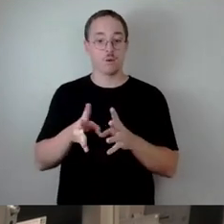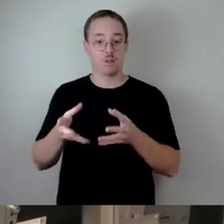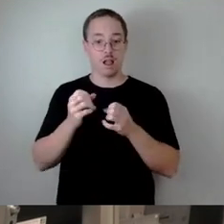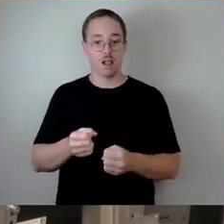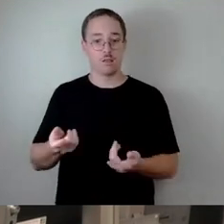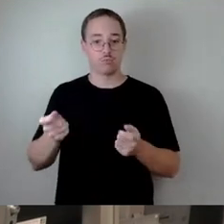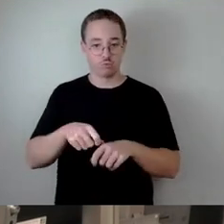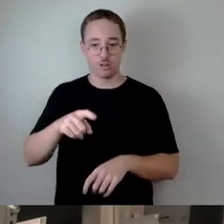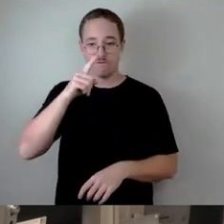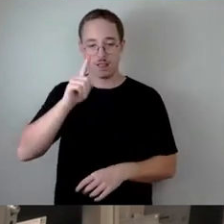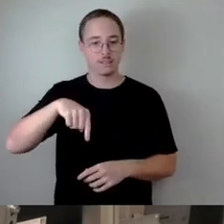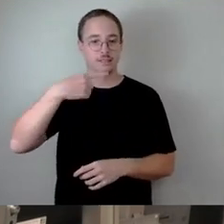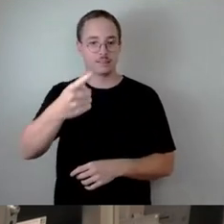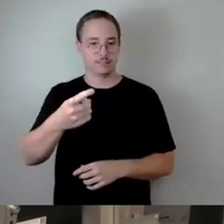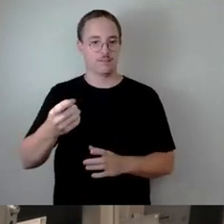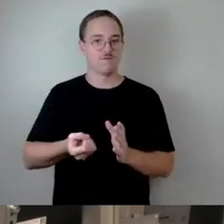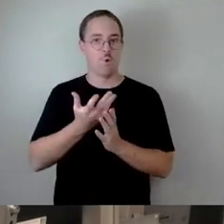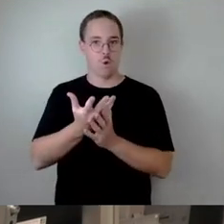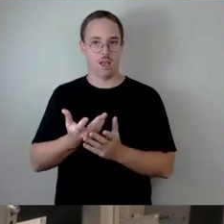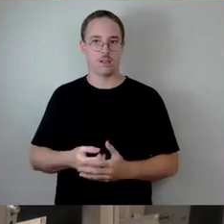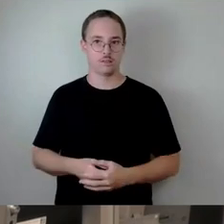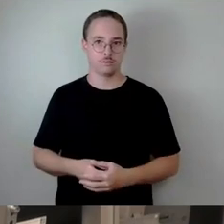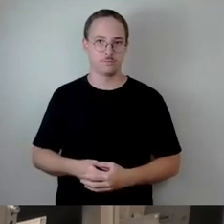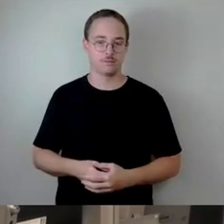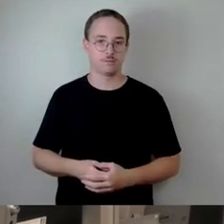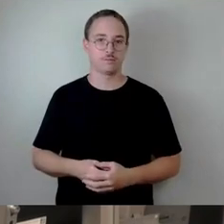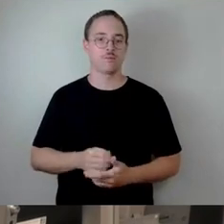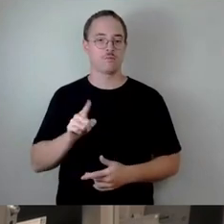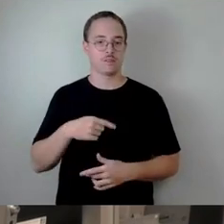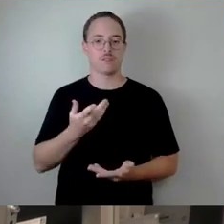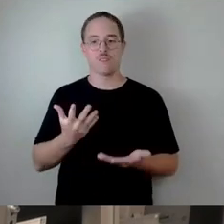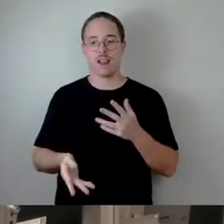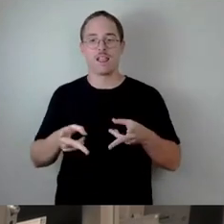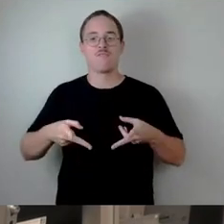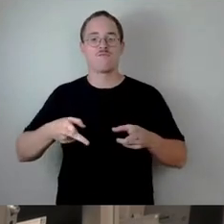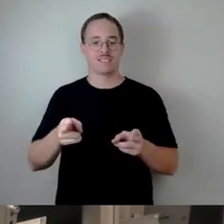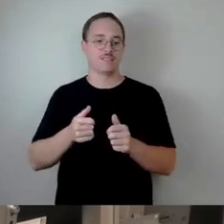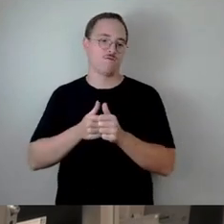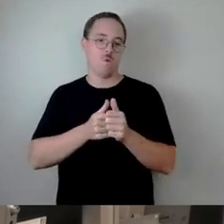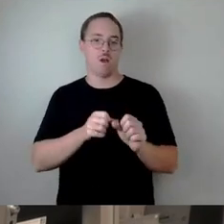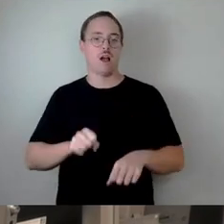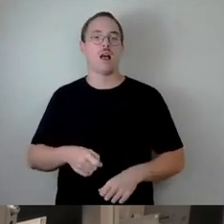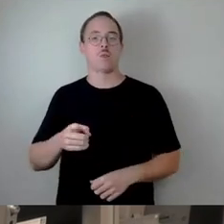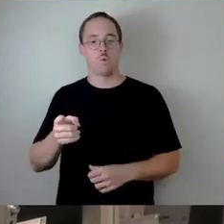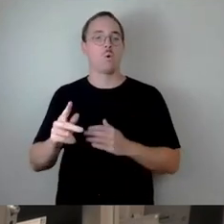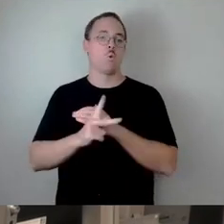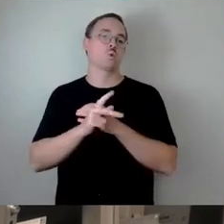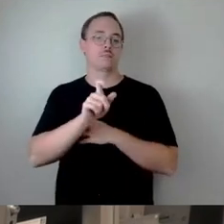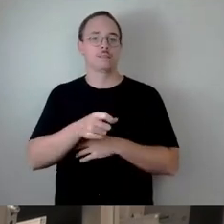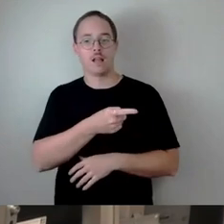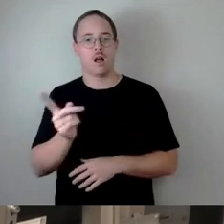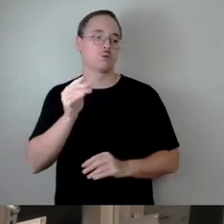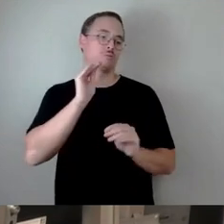mögliche Auswirkungen auch noch fristgerecht entsprechend den Kundinnen und Kunden auch zu übermitteln. Es geht darum, hier ein Stück weit eine